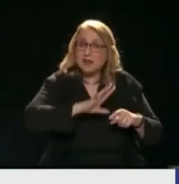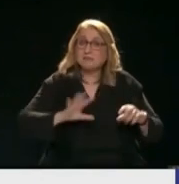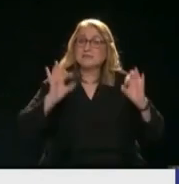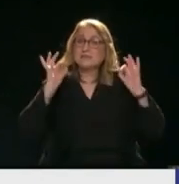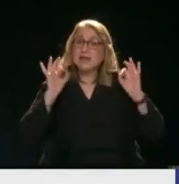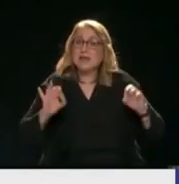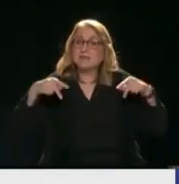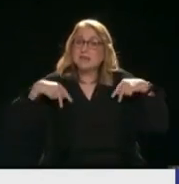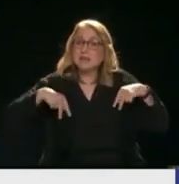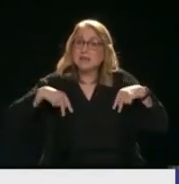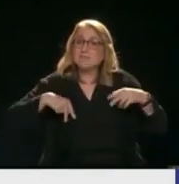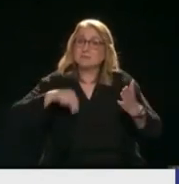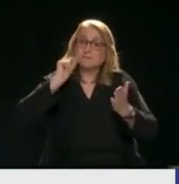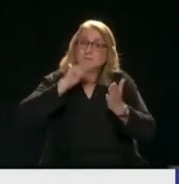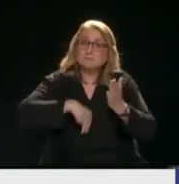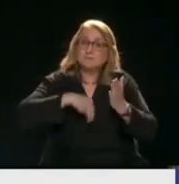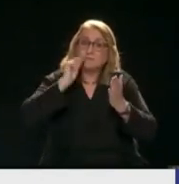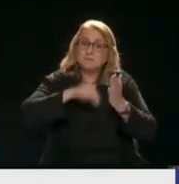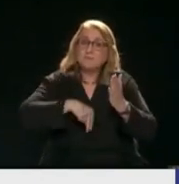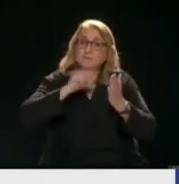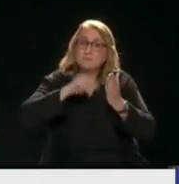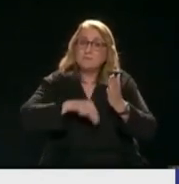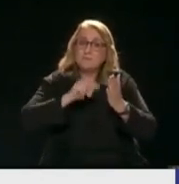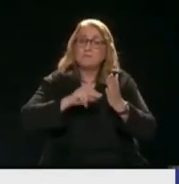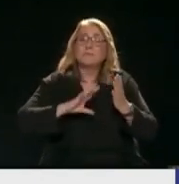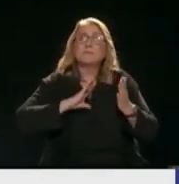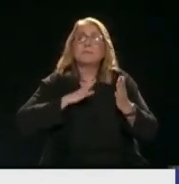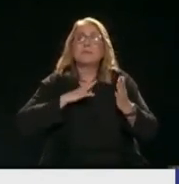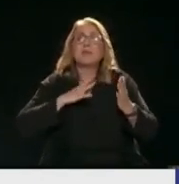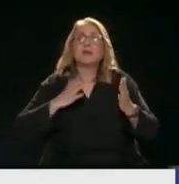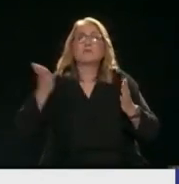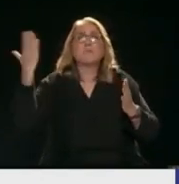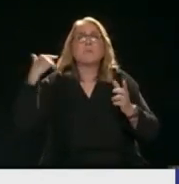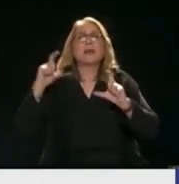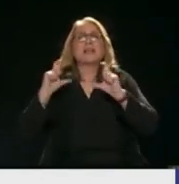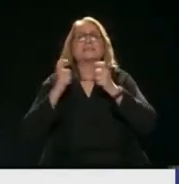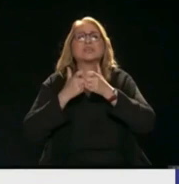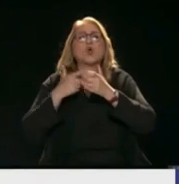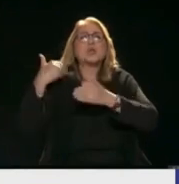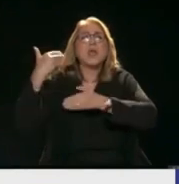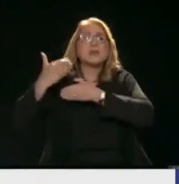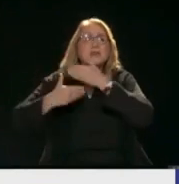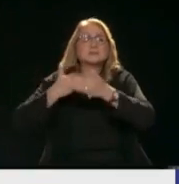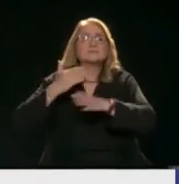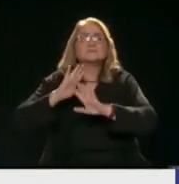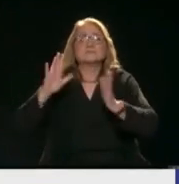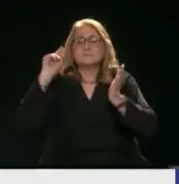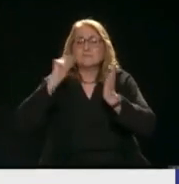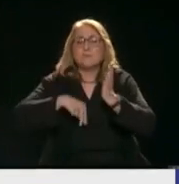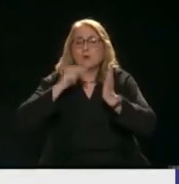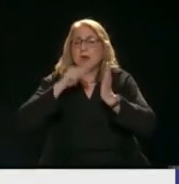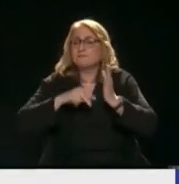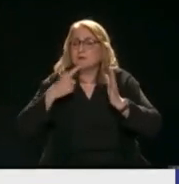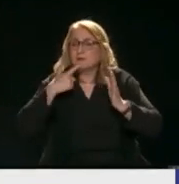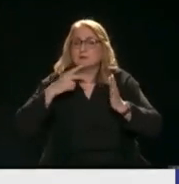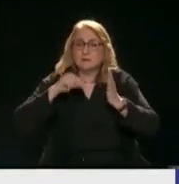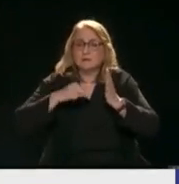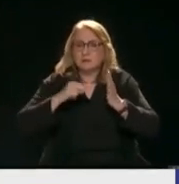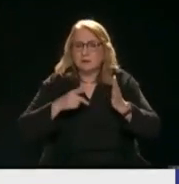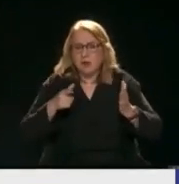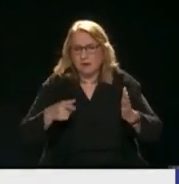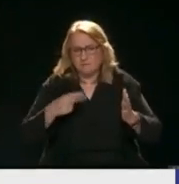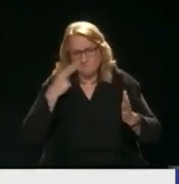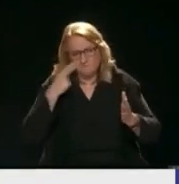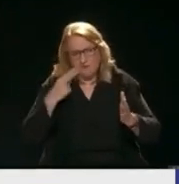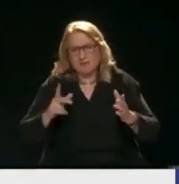Υπογράφει τη δέσμευση αυτή Για να μην φύγουν Από παλιές Οικογενειοκρατίες Άρα καταλαβαίνετε Ότι είναι πολύ Πλεγμένο Το